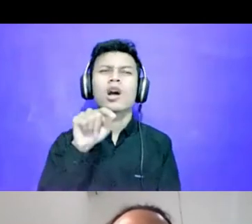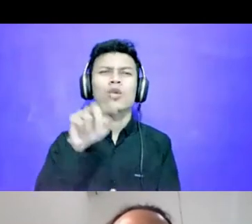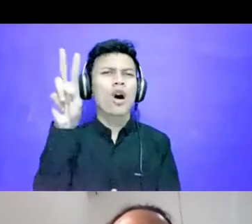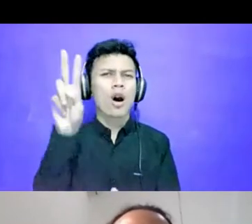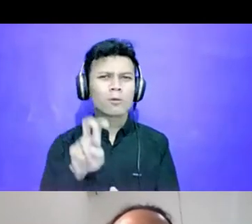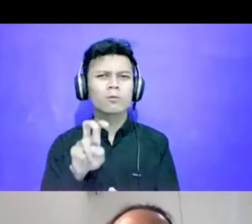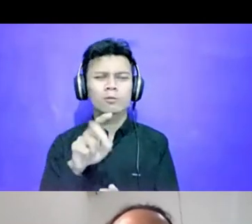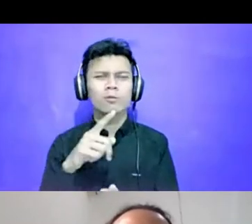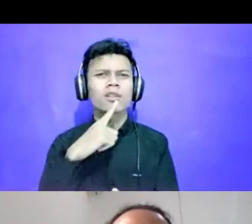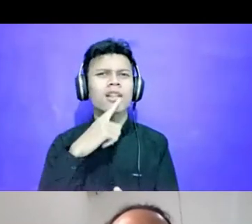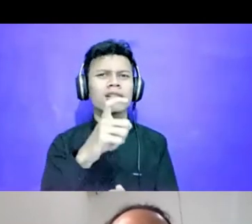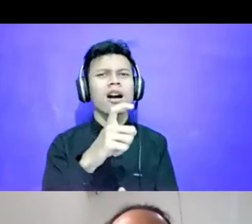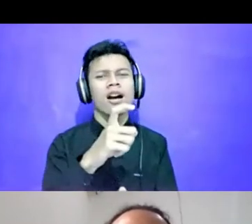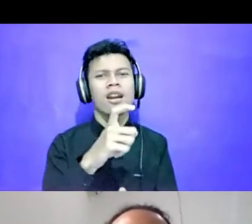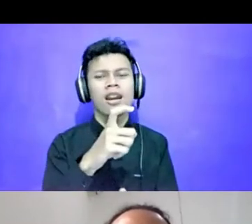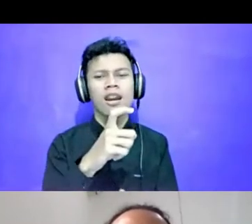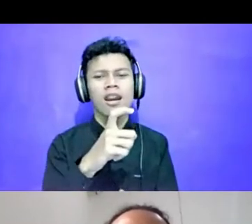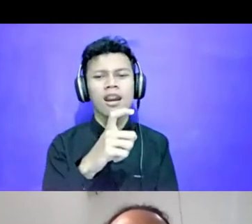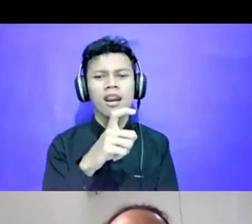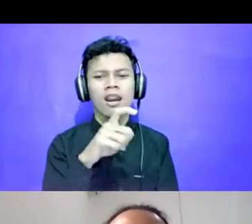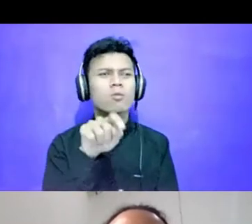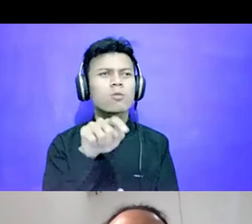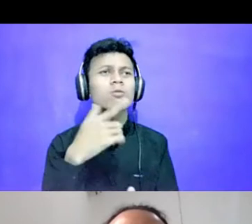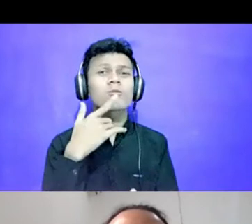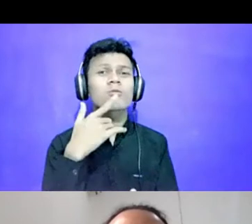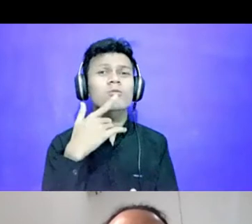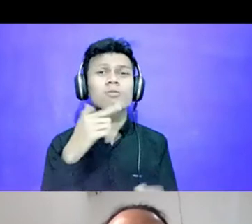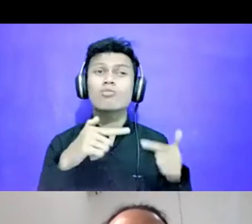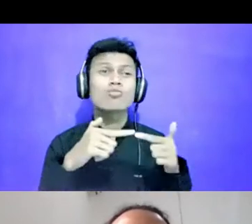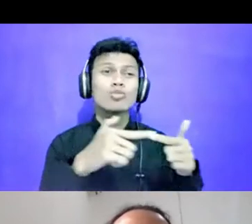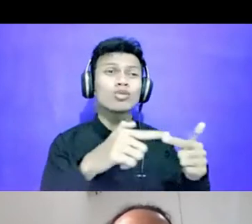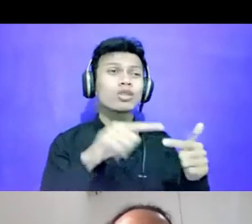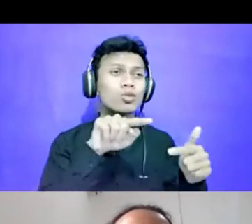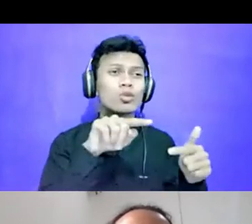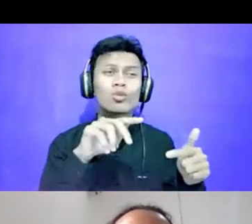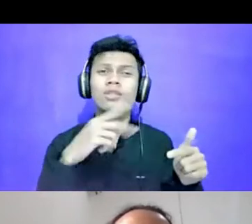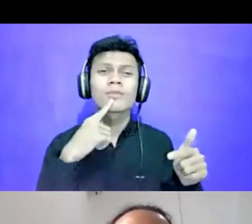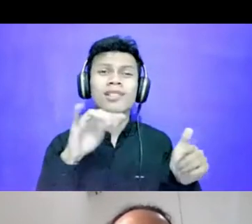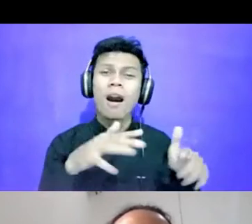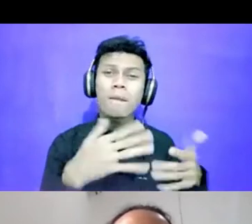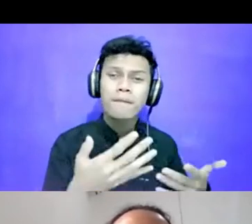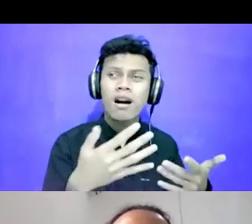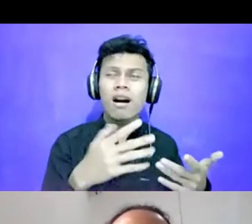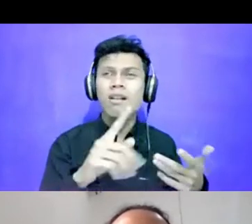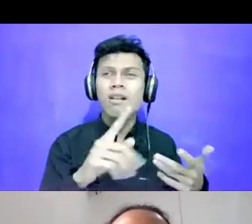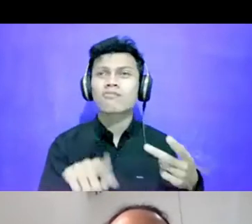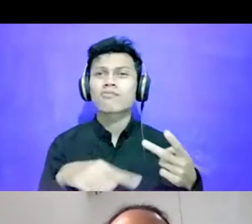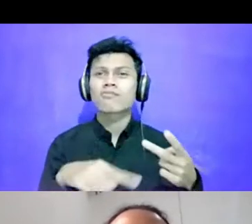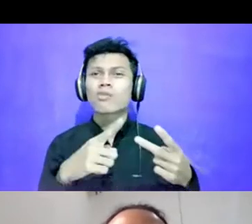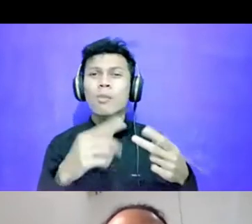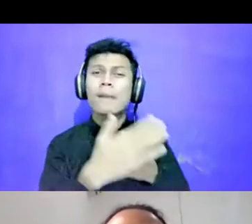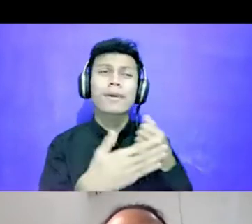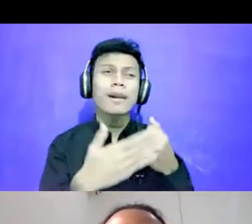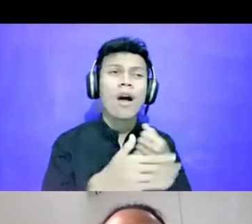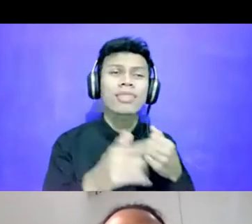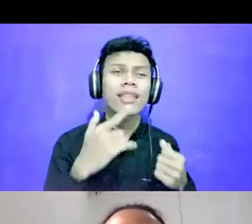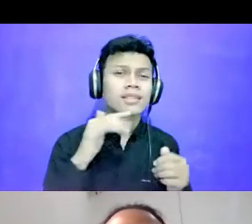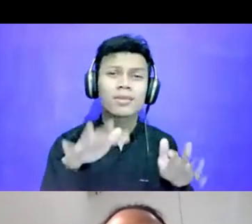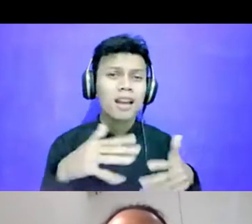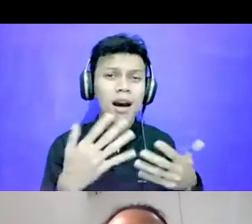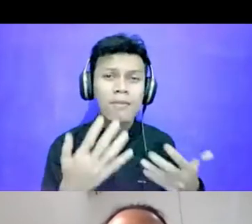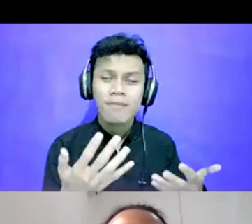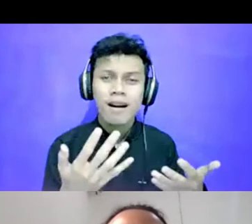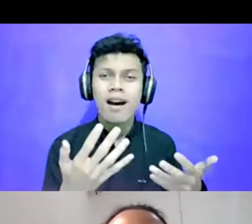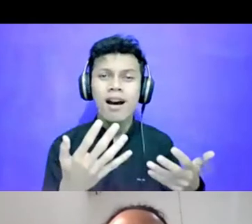dipertanyakan wujudnya busnya itu apa? Kemudian perawatannya itu seperti apa?